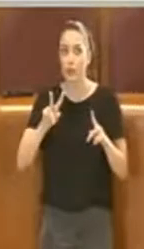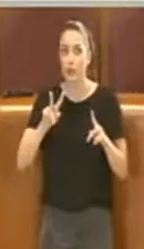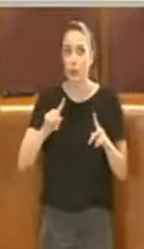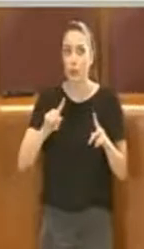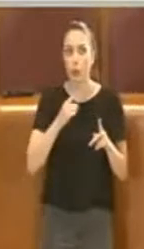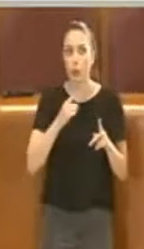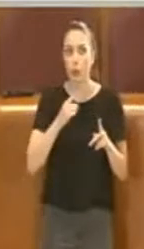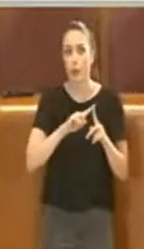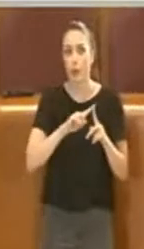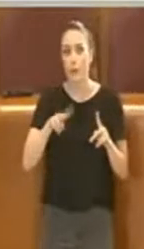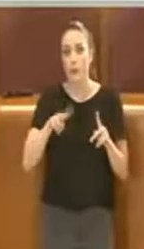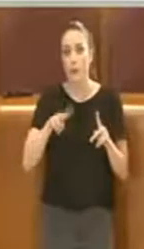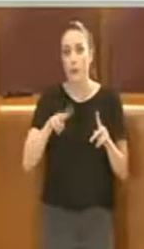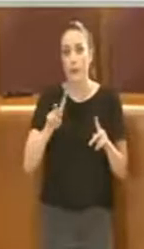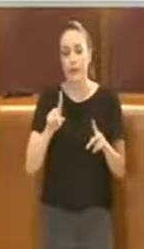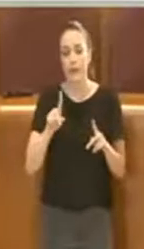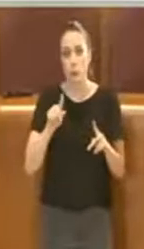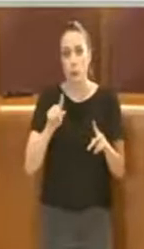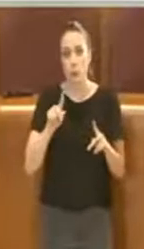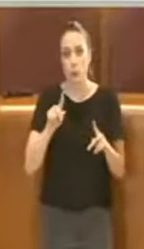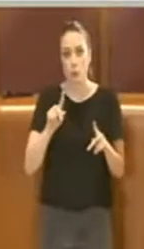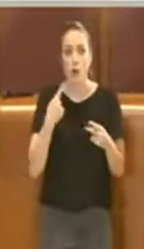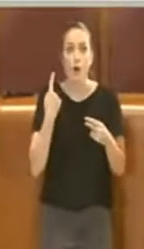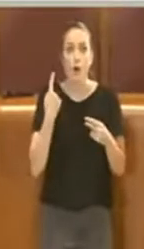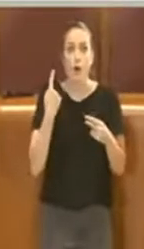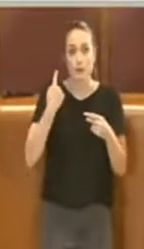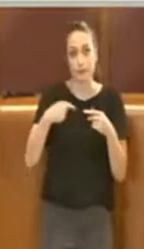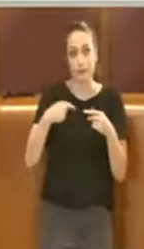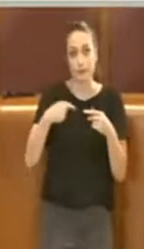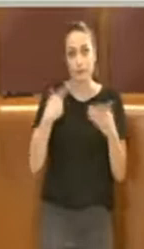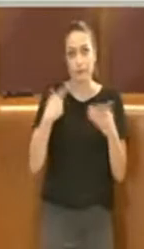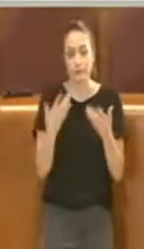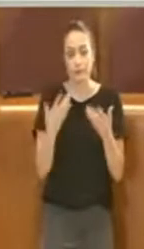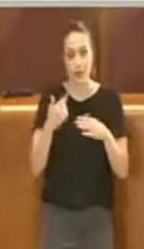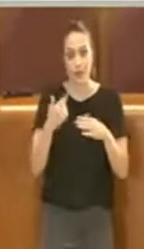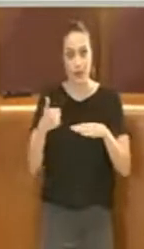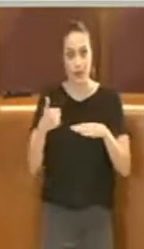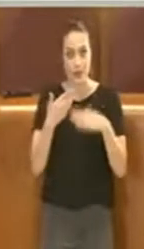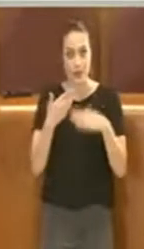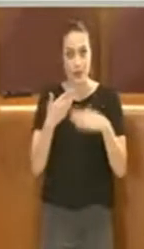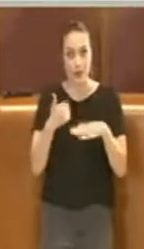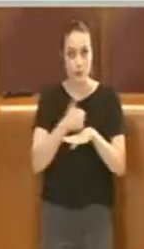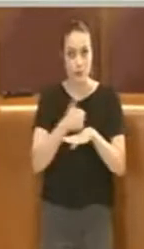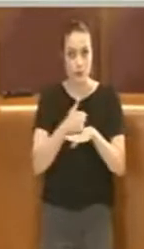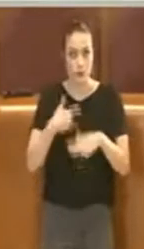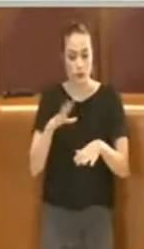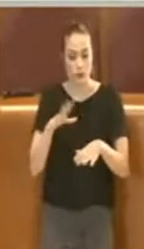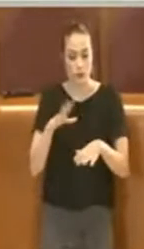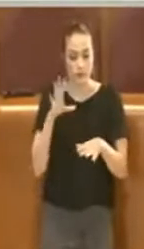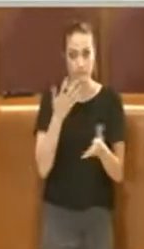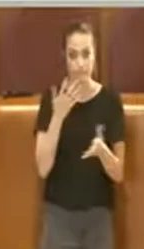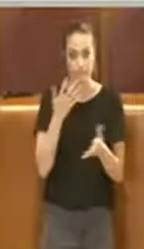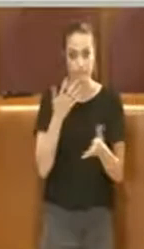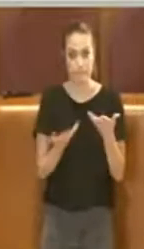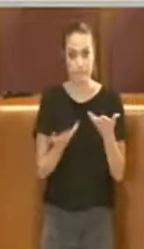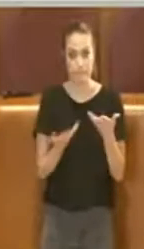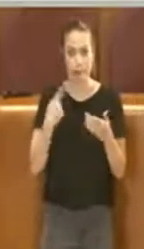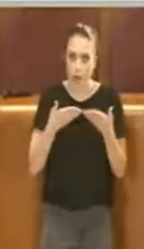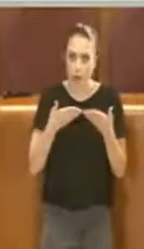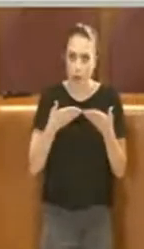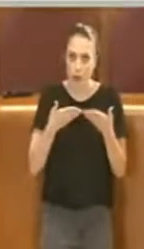'Assemblea Capitolina sta prevedendo con questi emendamenti. Ecco, questo sarebbe un vero aiuto alle imprese e ai lavoratori.